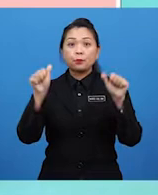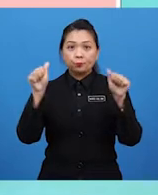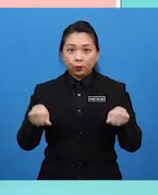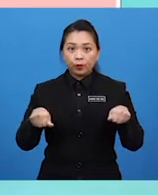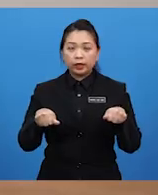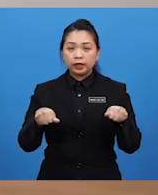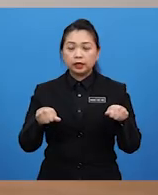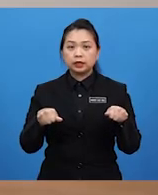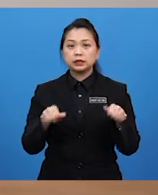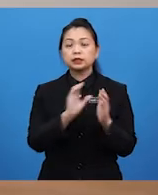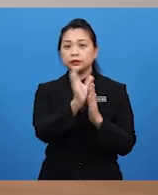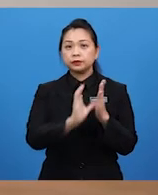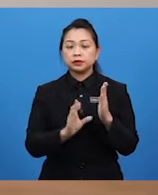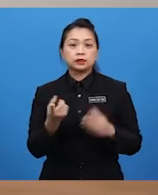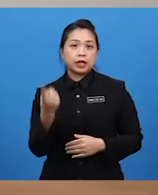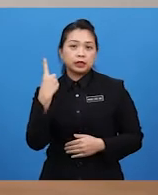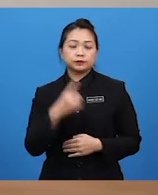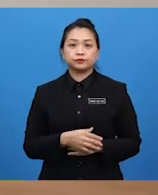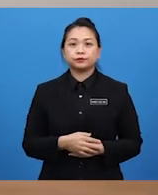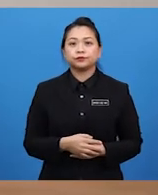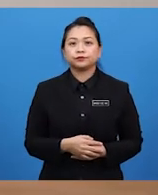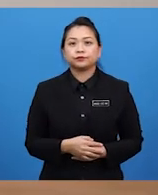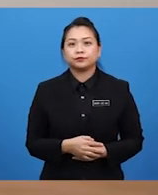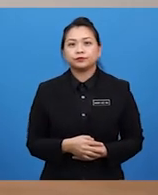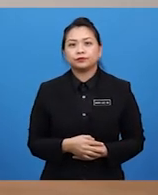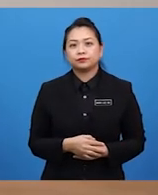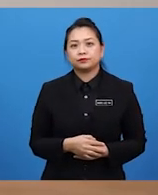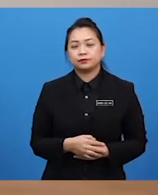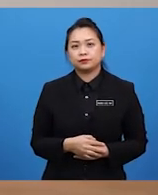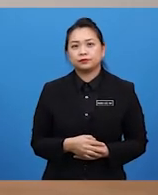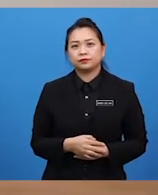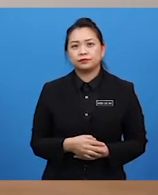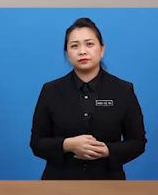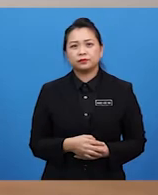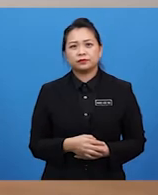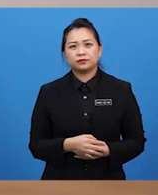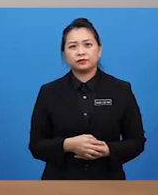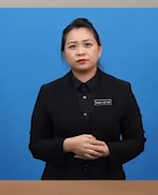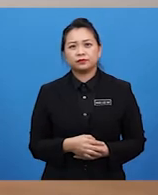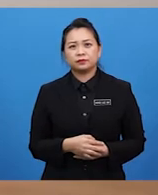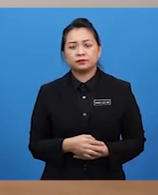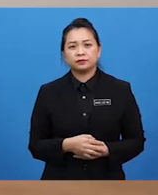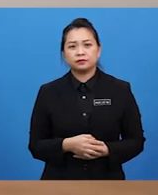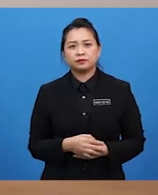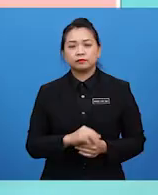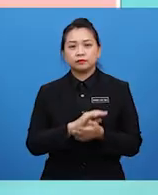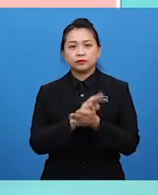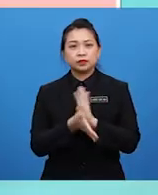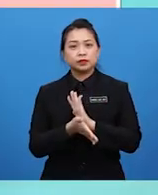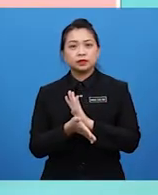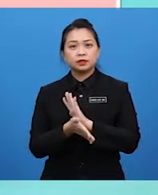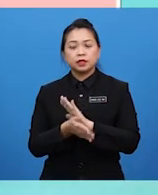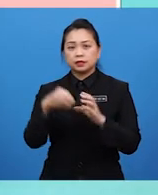daya kreatif. Macam-macam saya, saya kreatifkan. boleh mencipta. Labuti-labuti sendiri, Cikgu Arief. Jadi, Cikgu Dons,